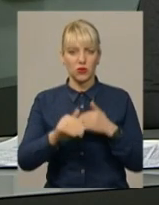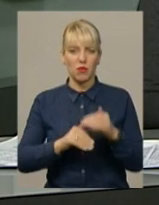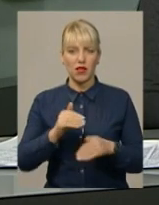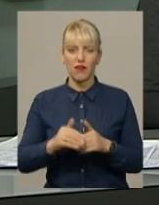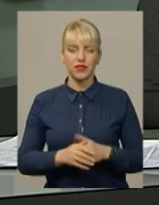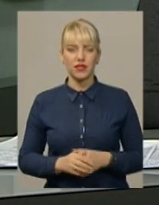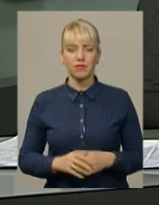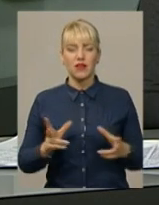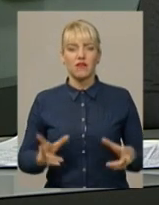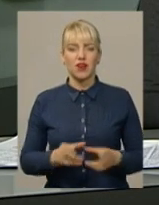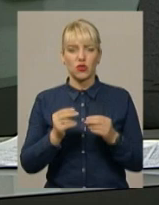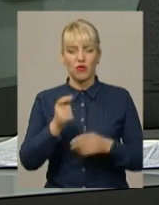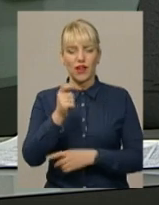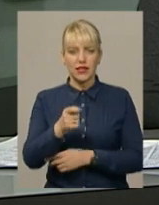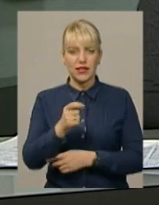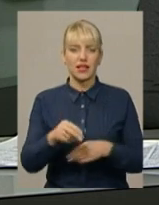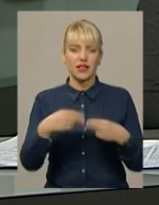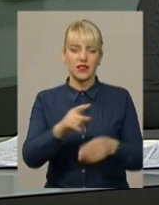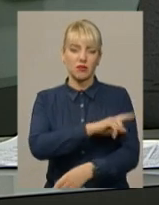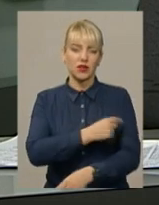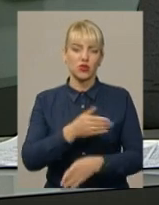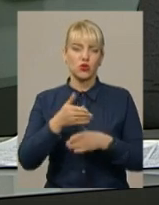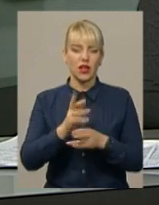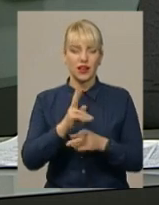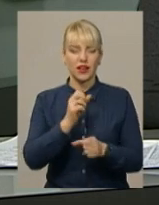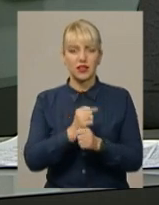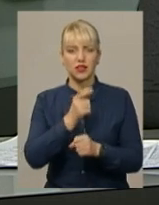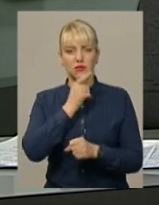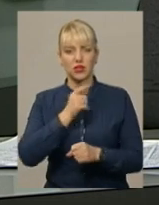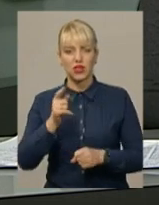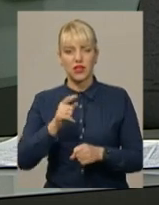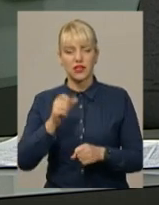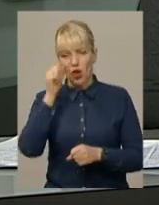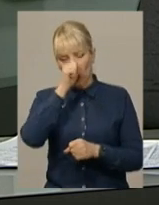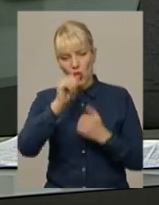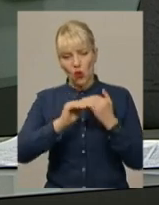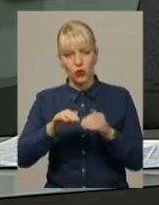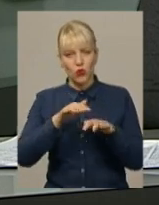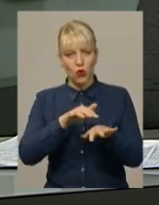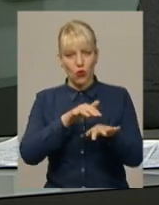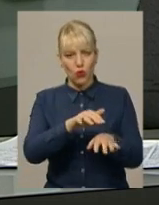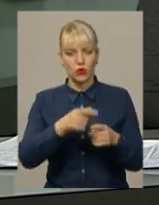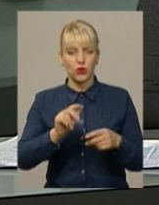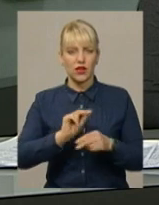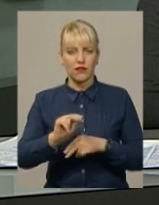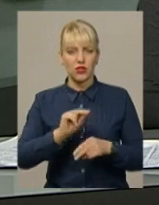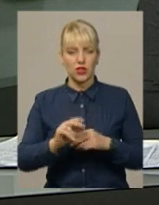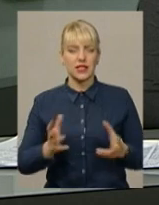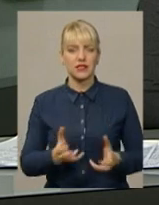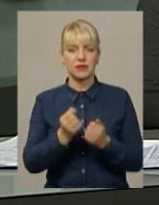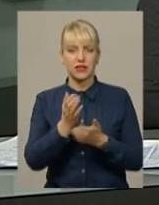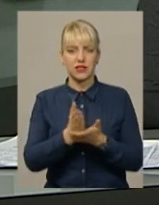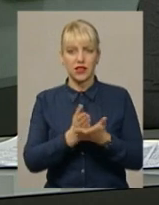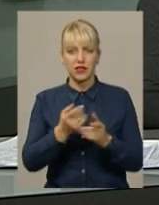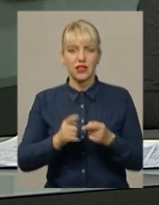Врятувати рибалок, надати медичну допомогу та як діяти під час людоходу навчалися надзвичайники краю. Відпрацювали злагоджені